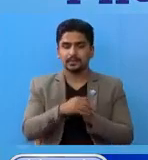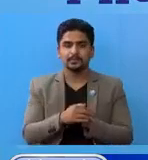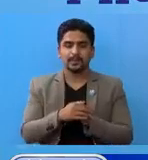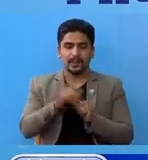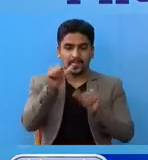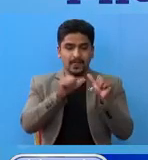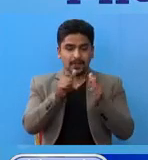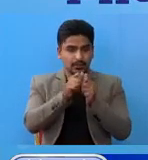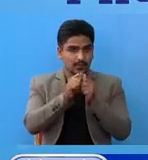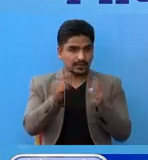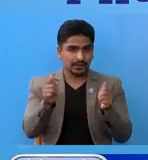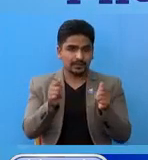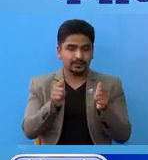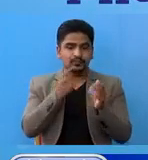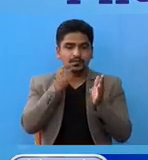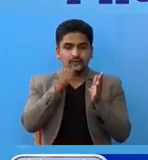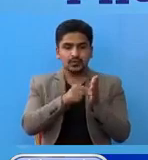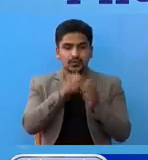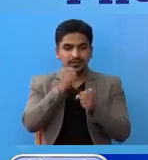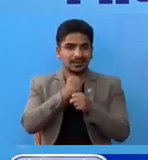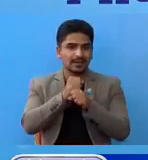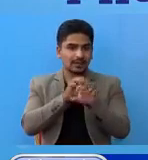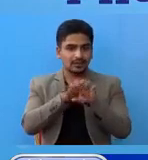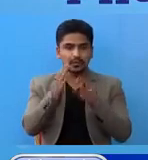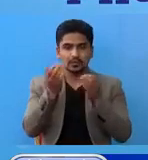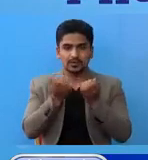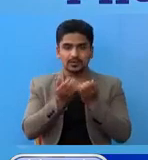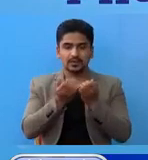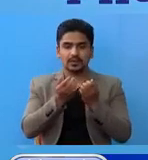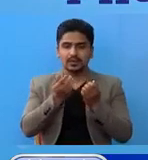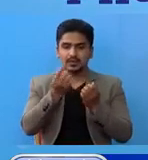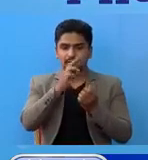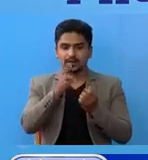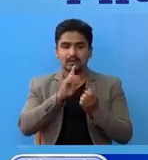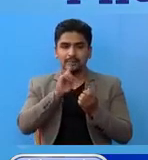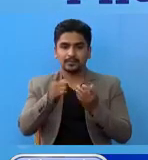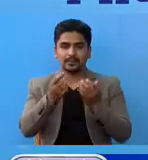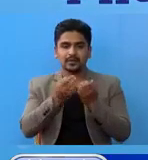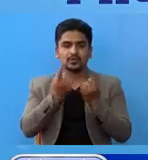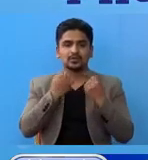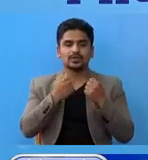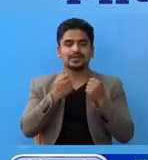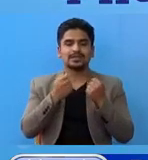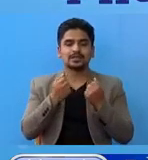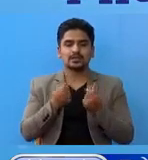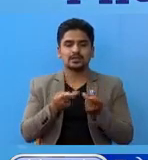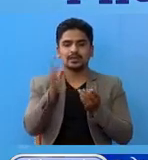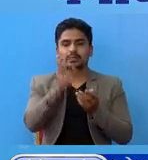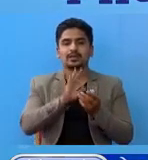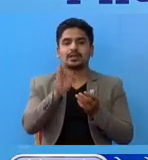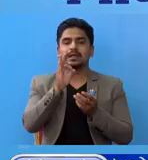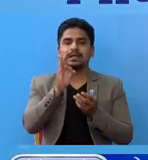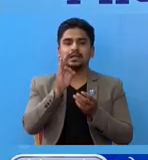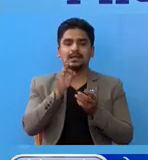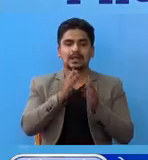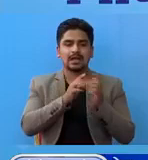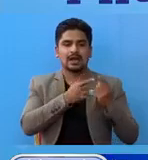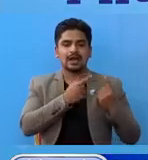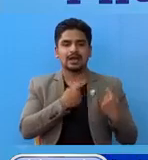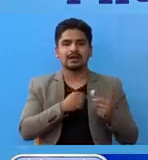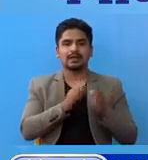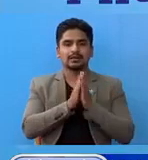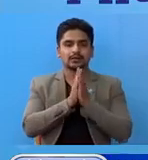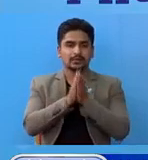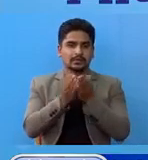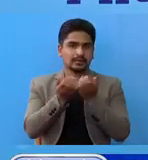जो सनुसार तोकिये का काम हरू गर्न, गराउन, स्वास्थे तथा जन्संख्या मंत्रा ले हार्दिक